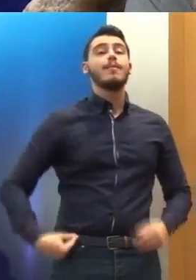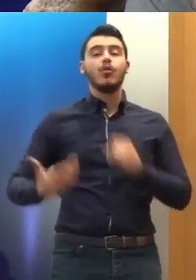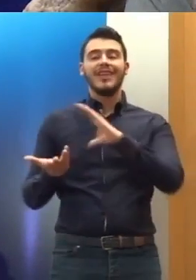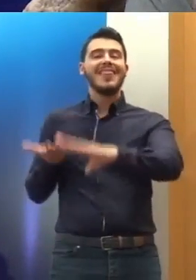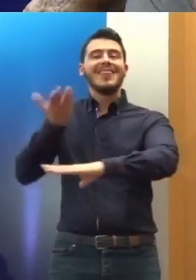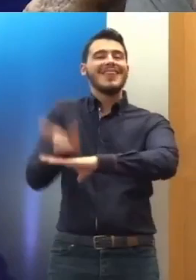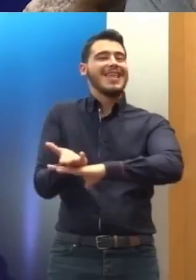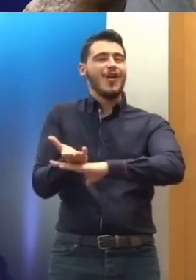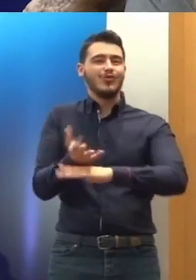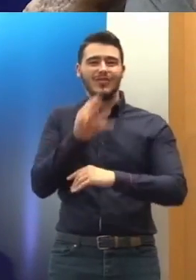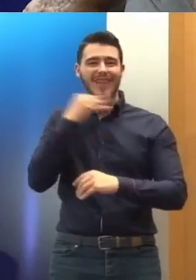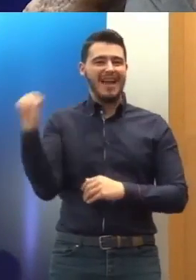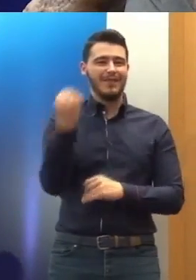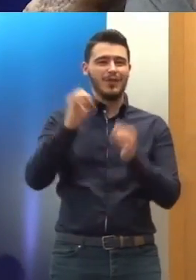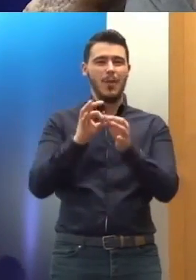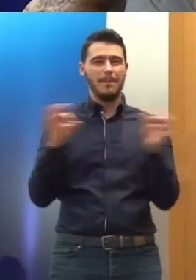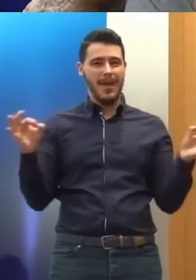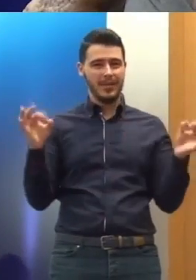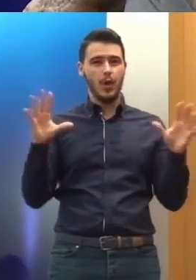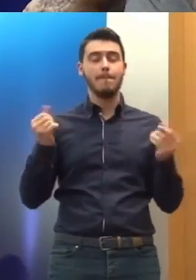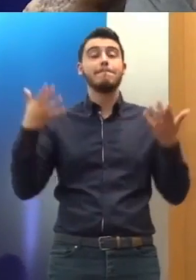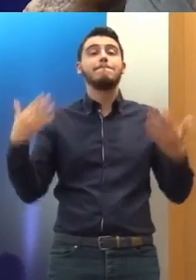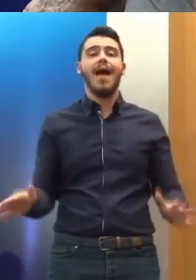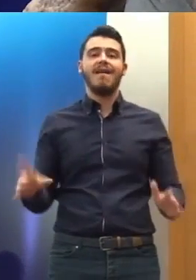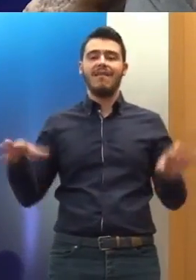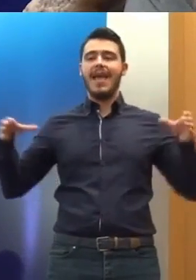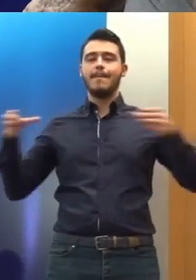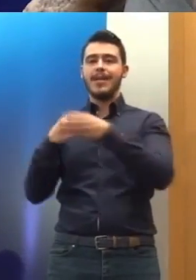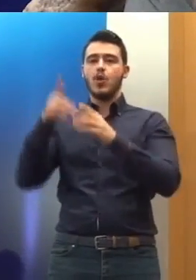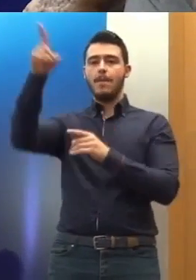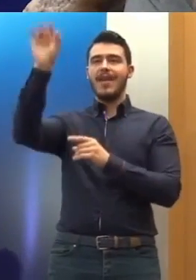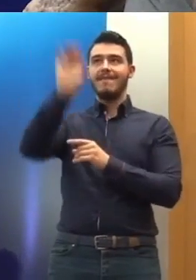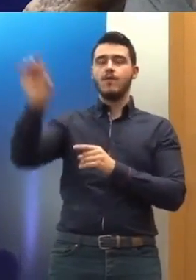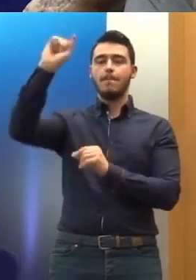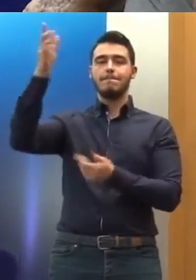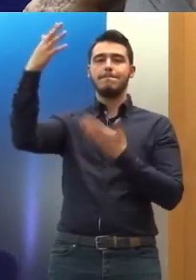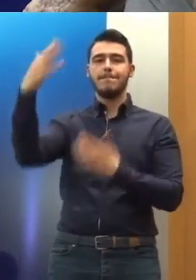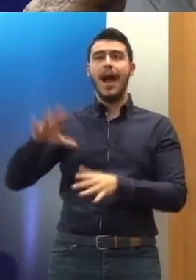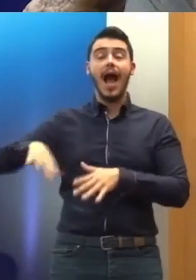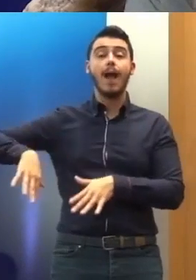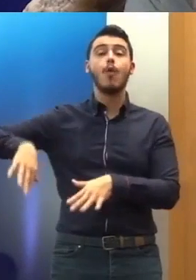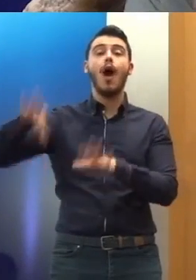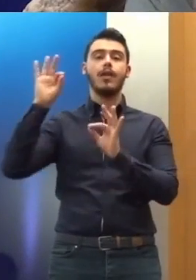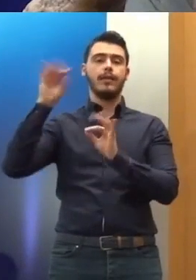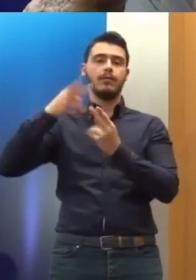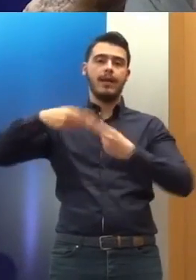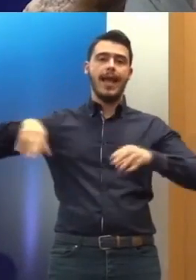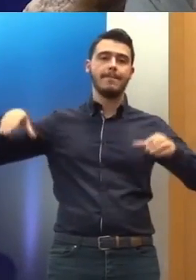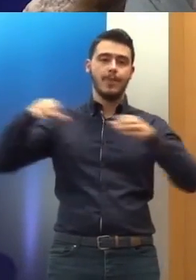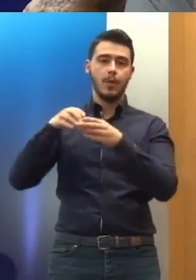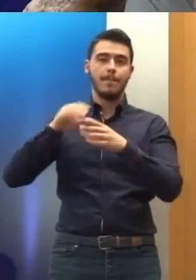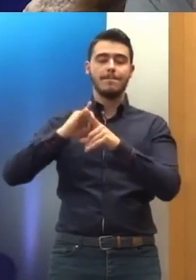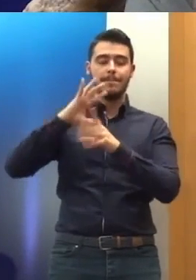την κατάσταση στους χώρους κράτησης στη χώρα μας Από την αρχή της δράσης της Επιτροπής μέχρι το